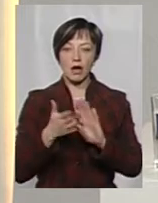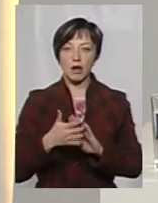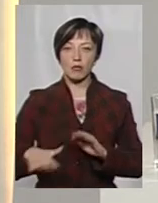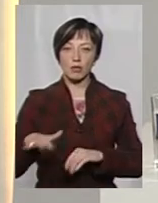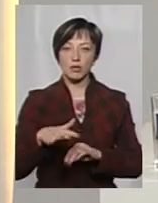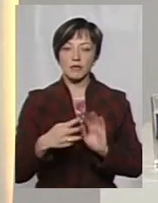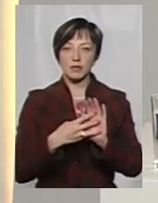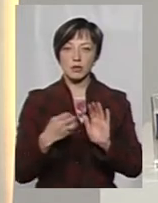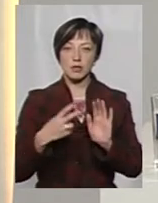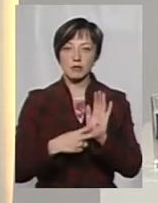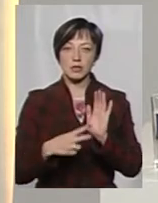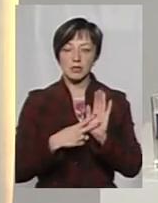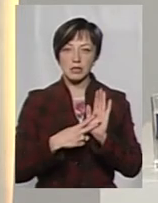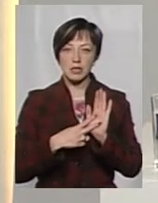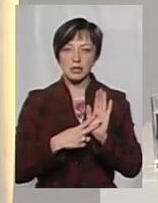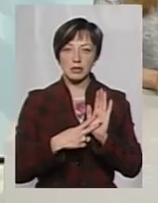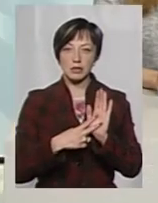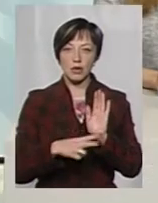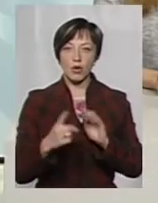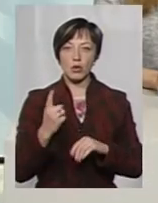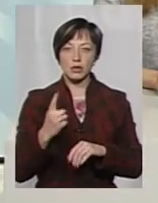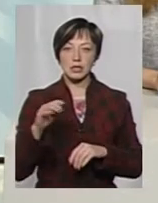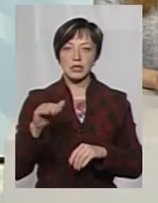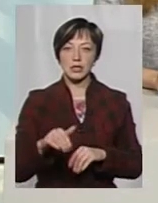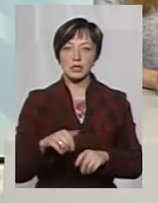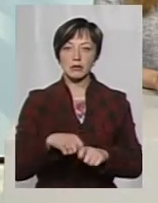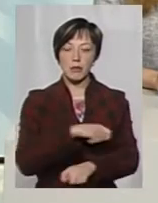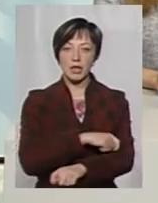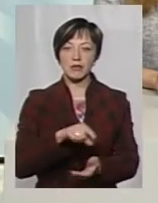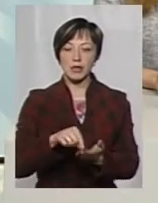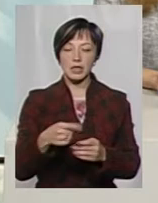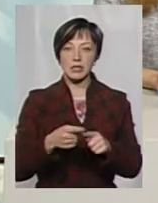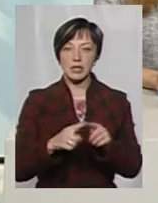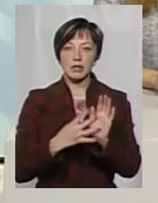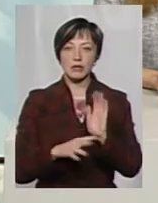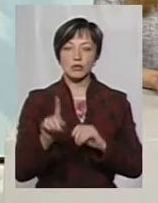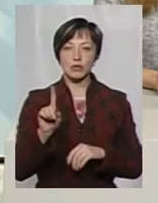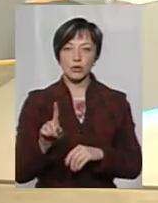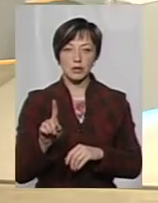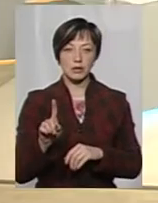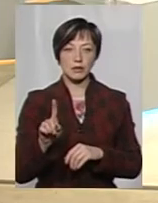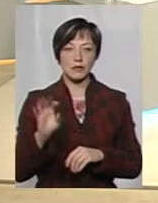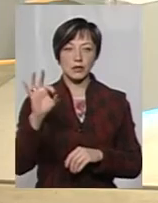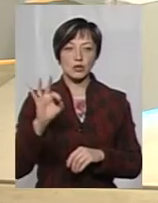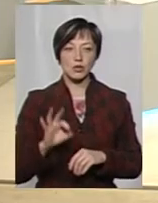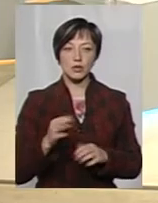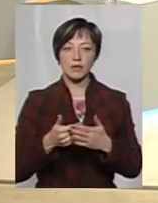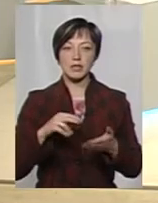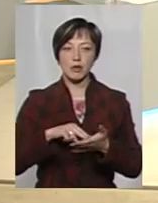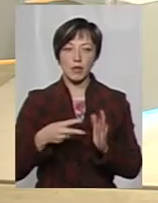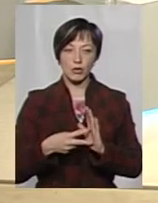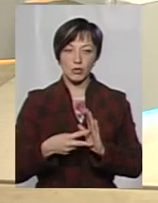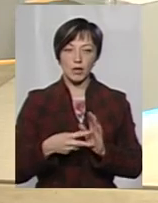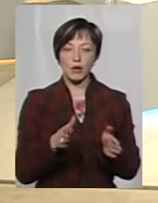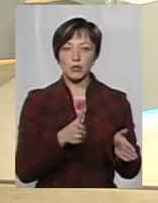площі 871 тисяч метрів квадратних. Це 91% заплановано.